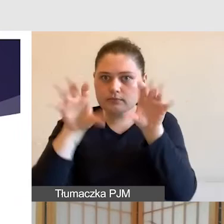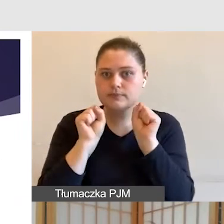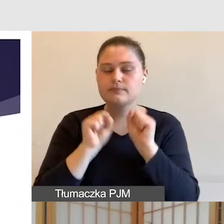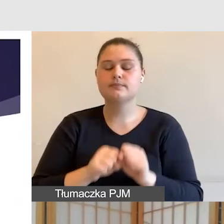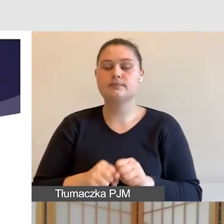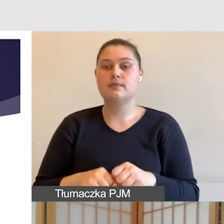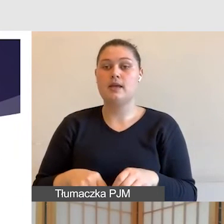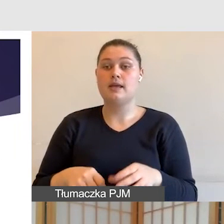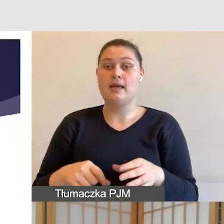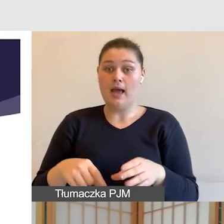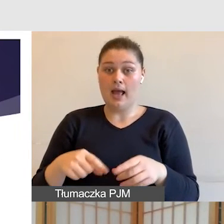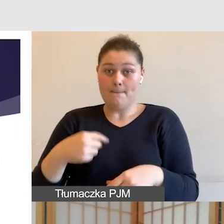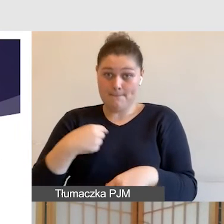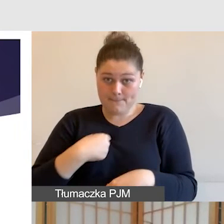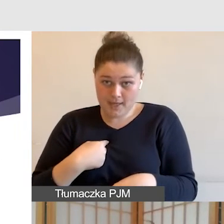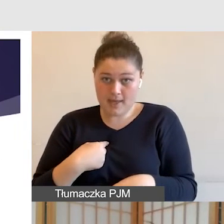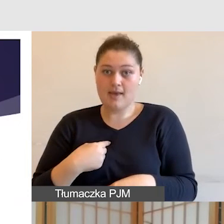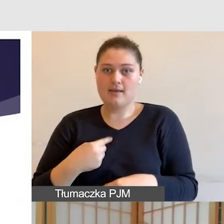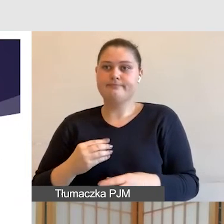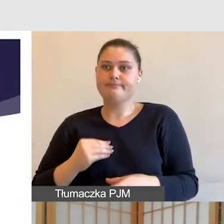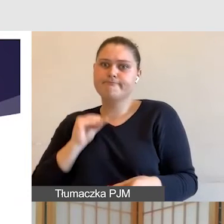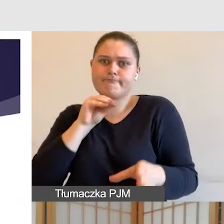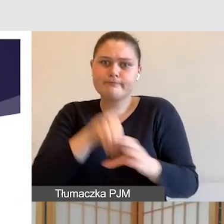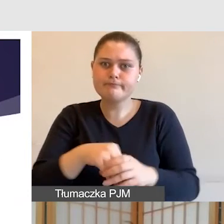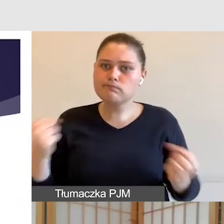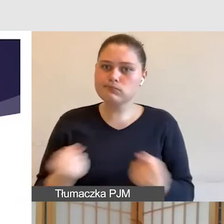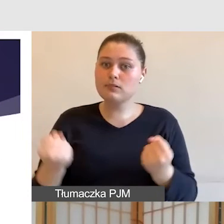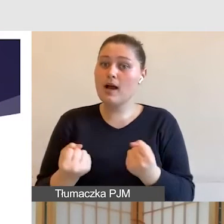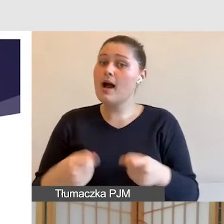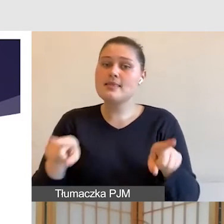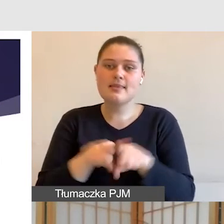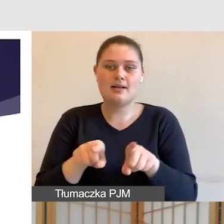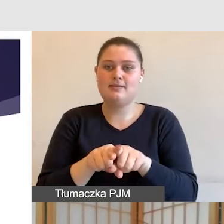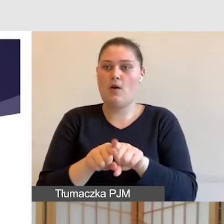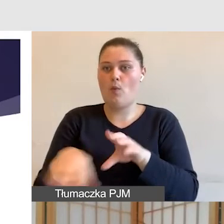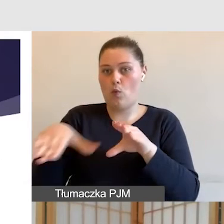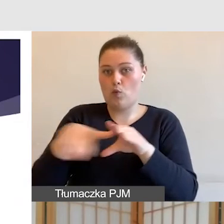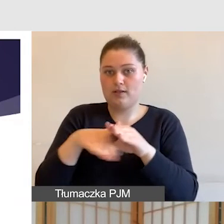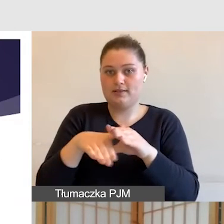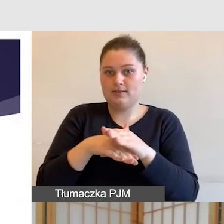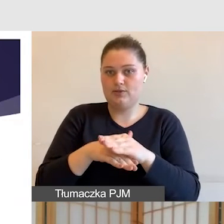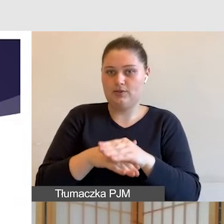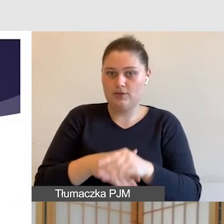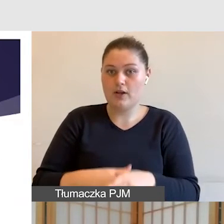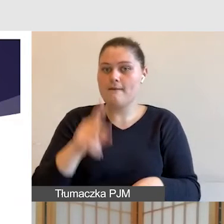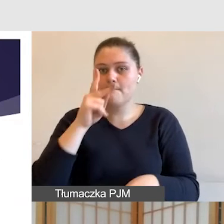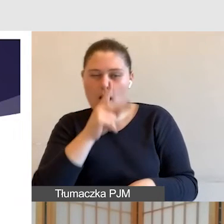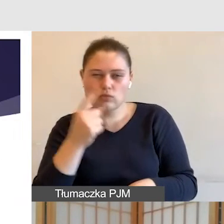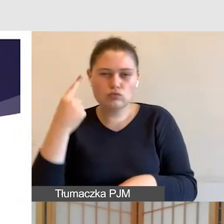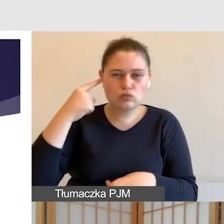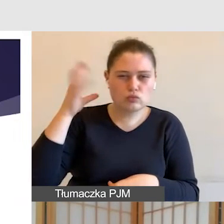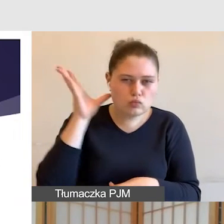uangażują swoje zmysły wzroku, słuchu i dotyku. W tym miejscu warto zwrócić uwagę na proces